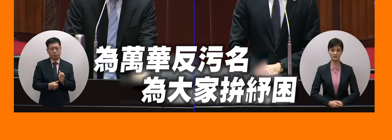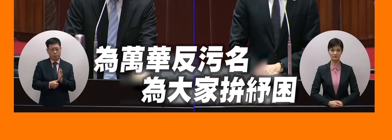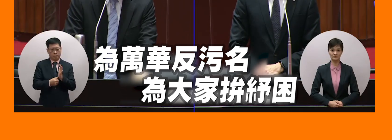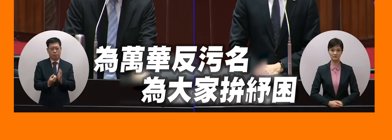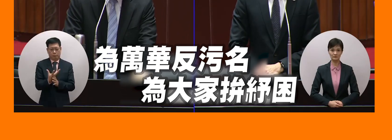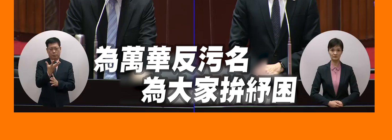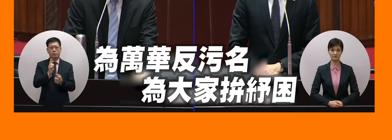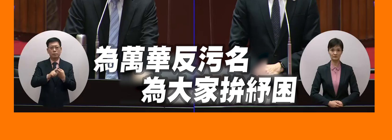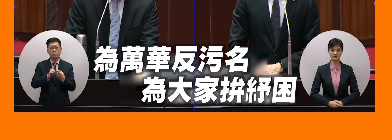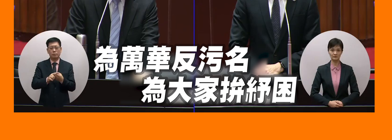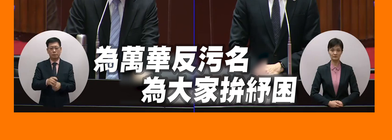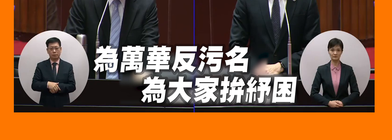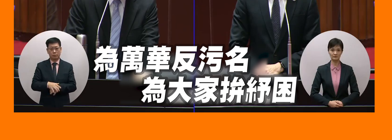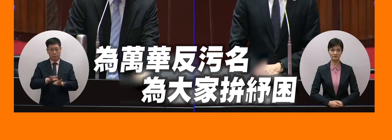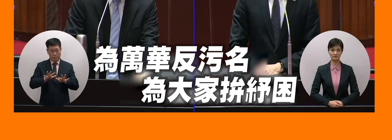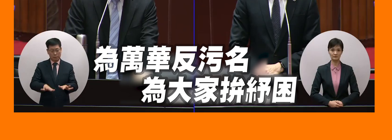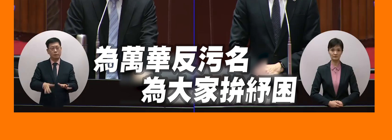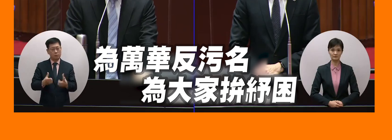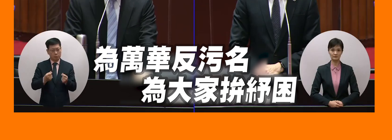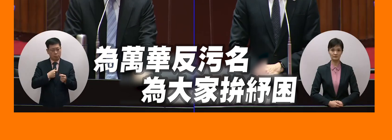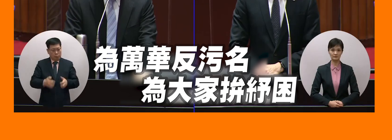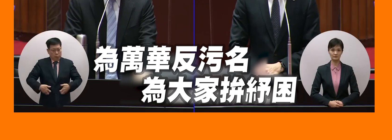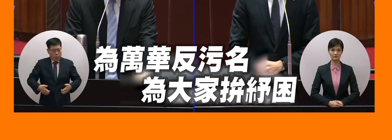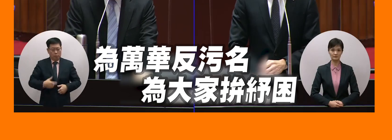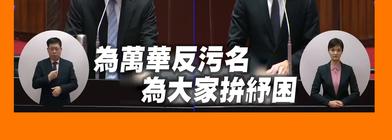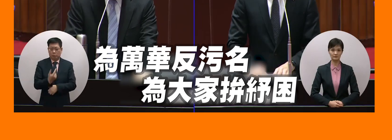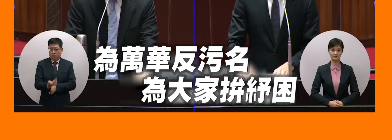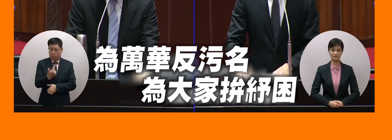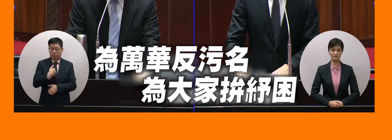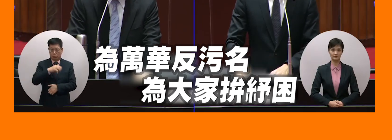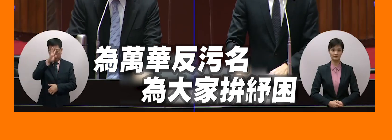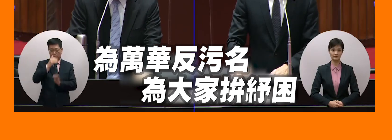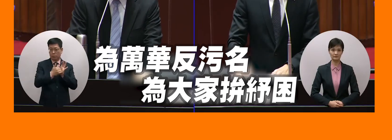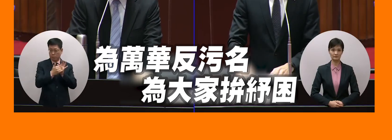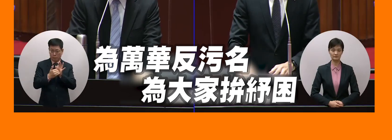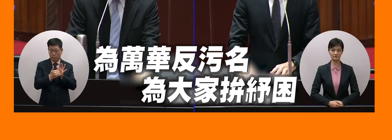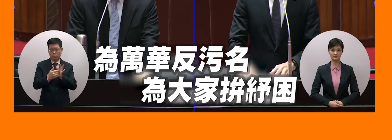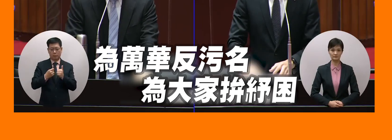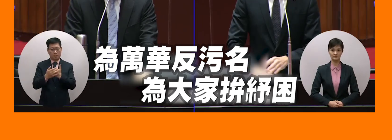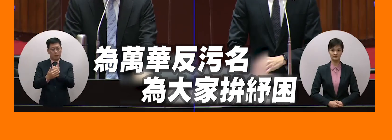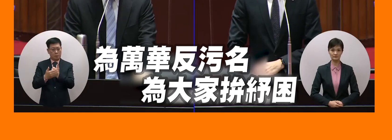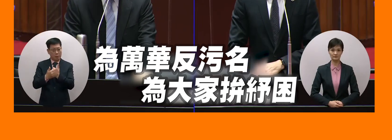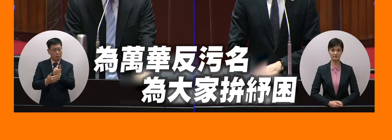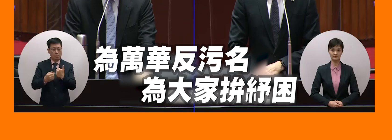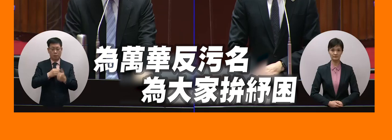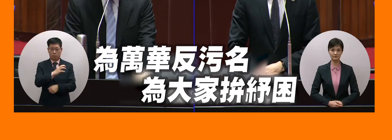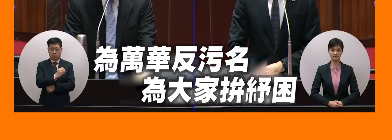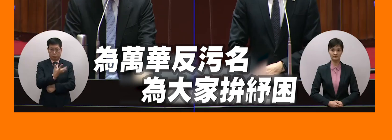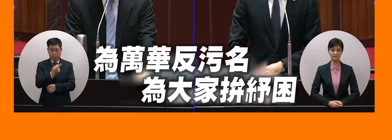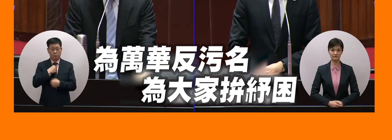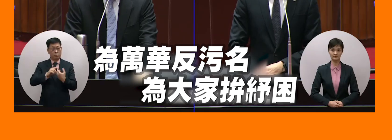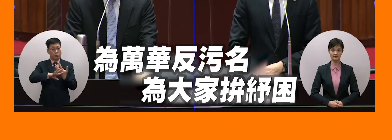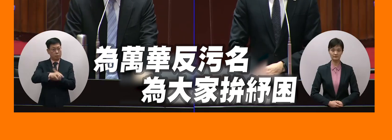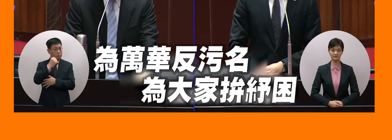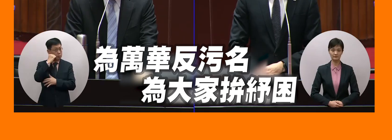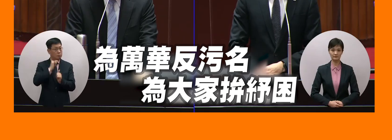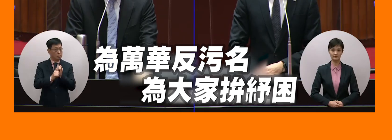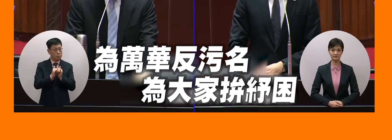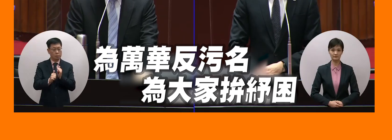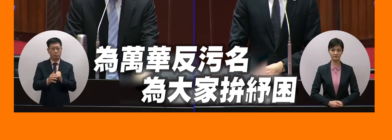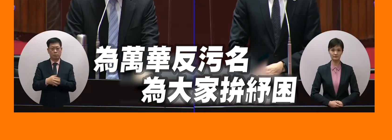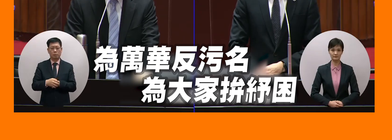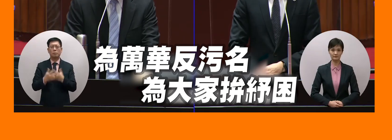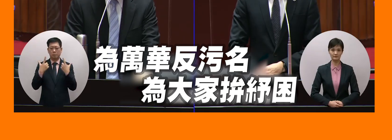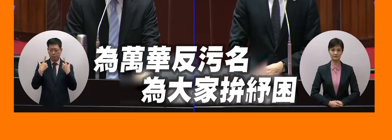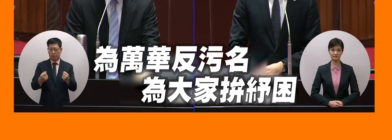所以同時我們很了解要防止疫情和保護萬華既民必須